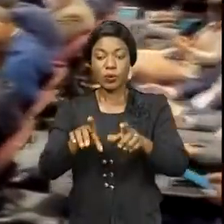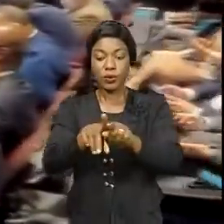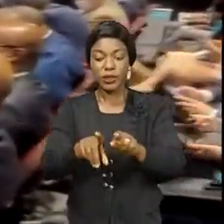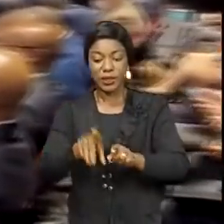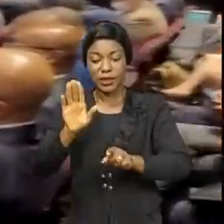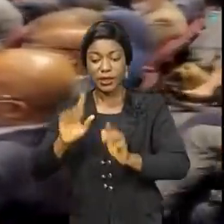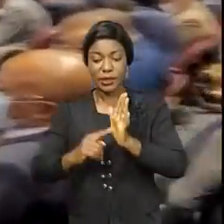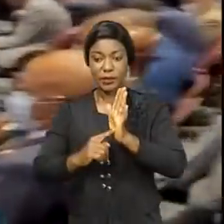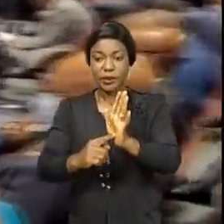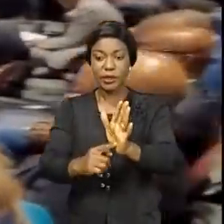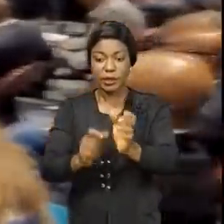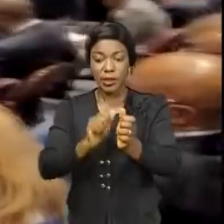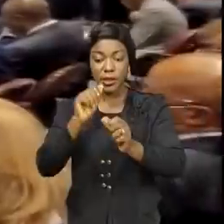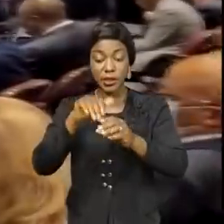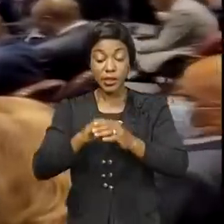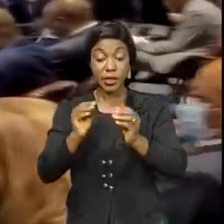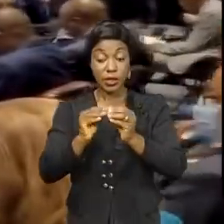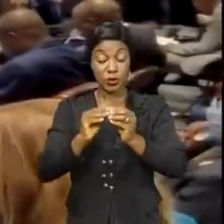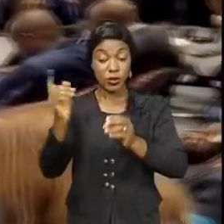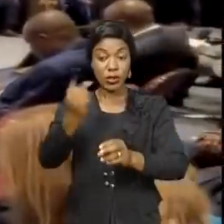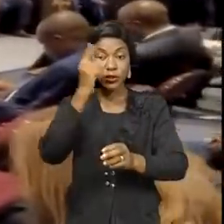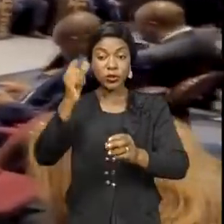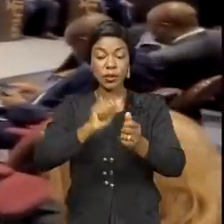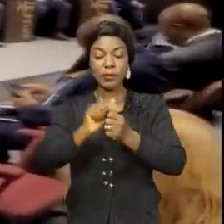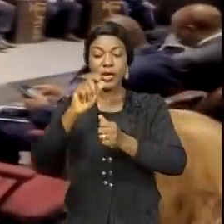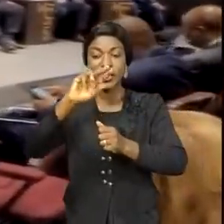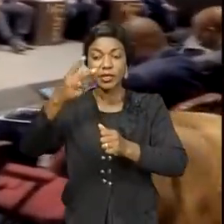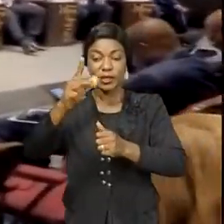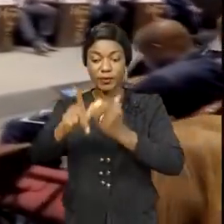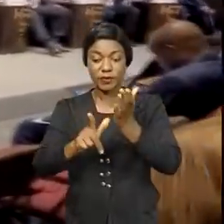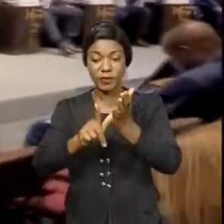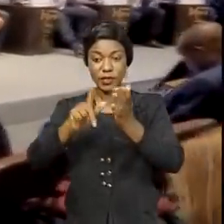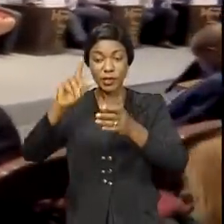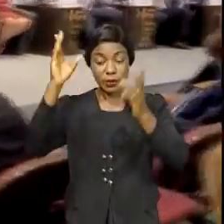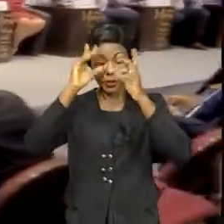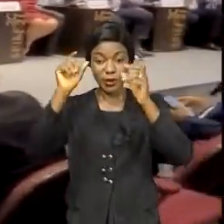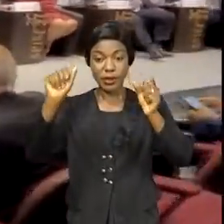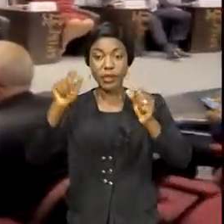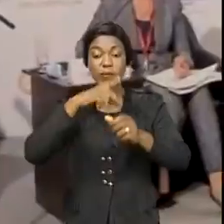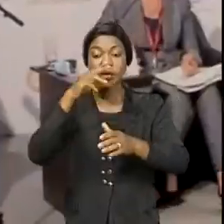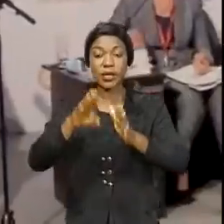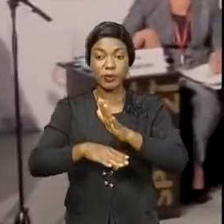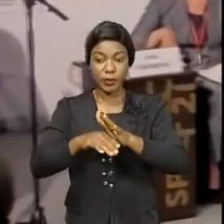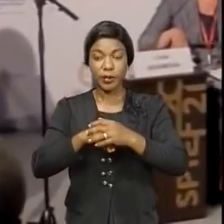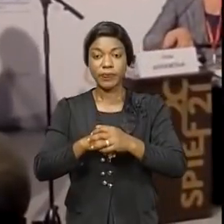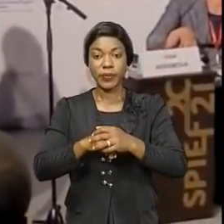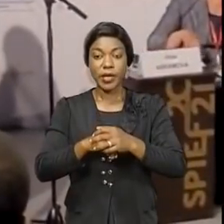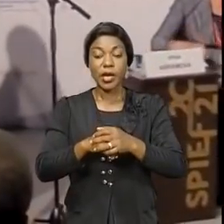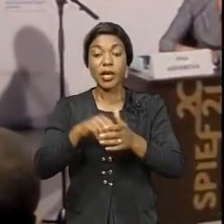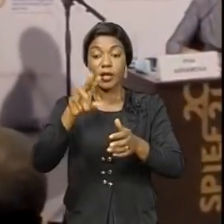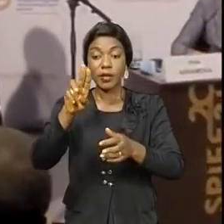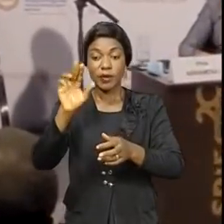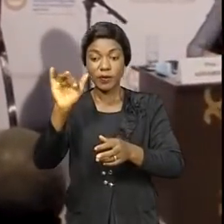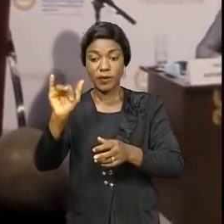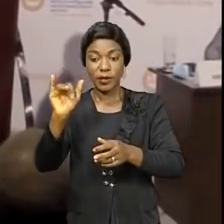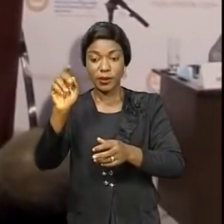représentée à ses assises internationales par le deuxième vice-président de l'Assemblée nationale, Vital Banuzizé et